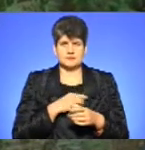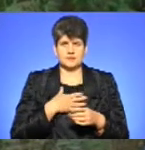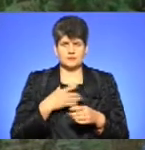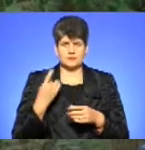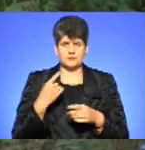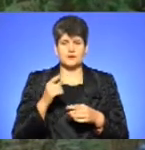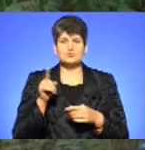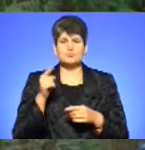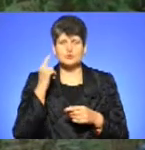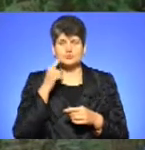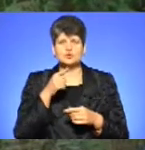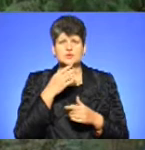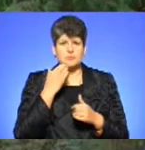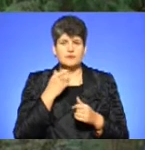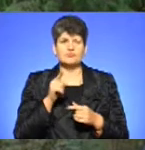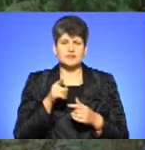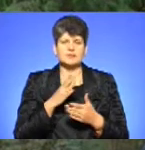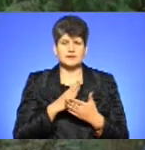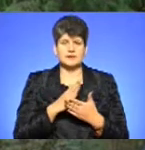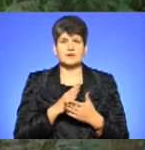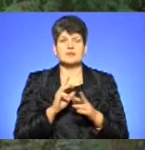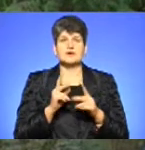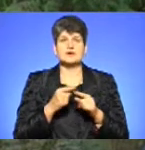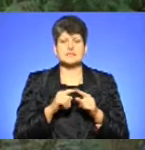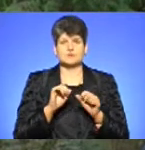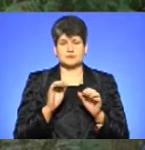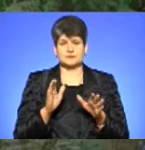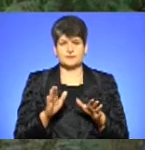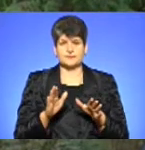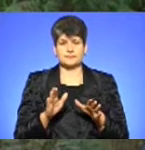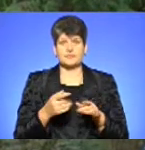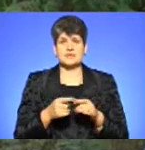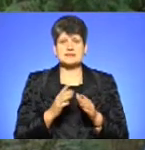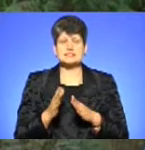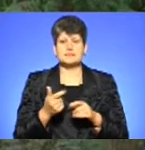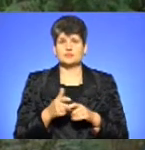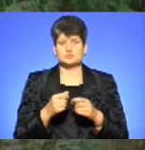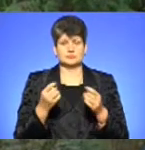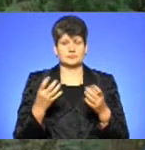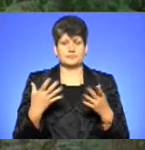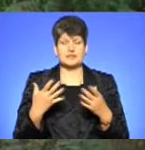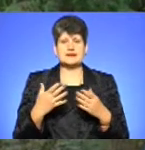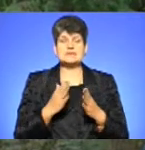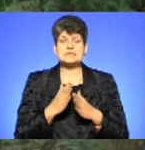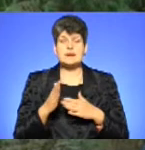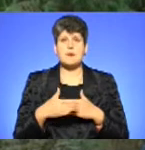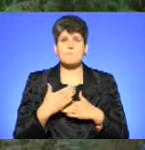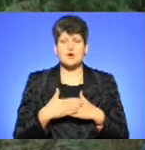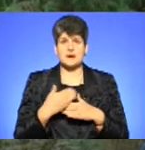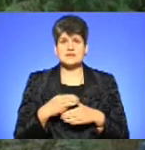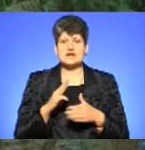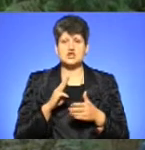ми думаємо, що його немає, то він у нас є. як чим це може реагувати? Для нас, по-тому, дуже просто. Система покарань – штрафи,